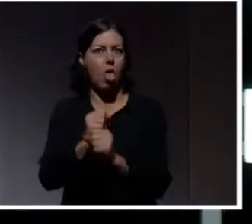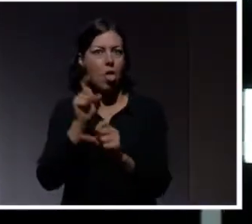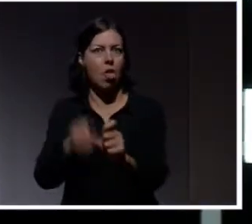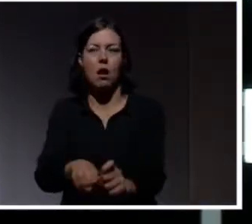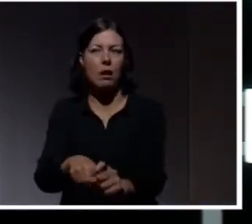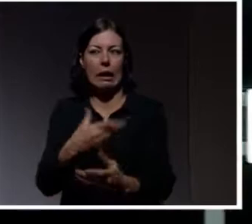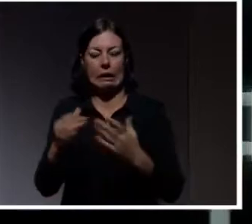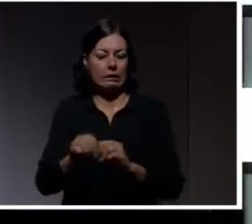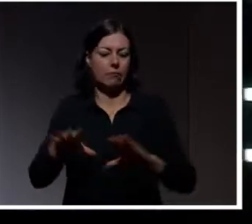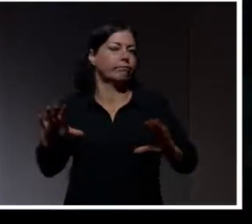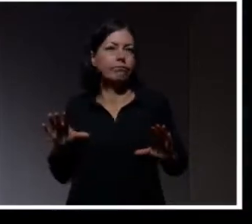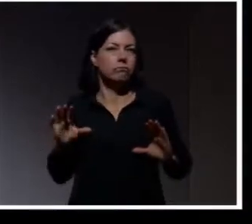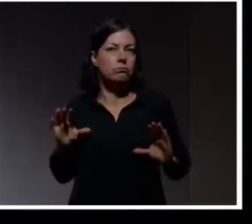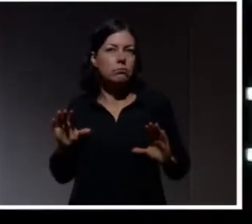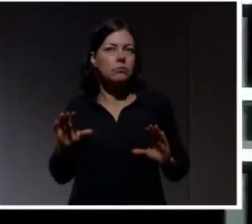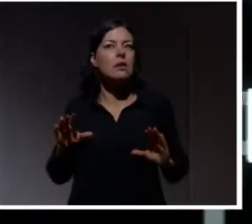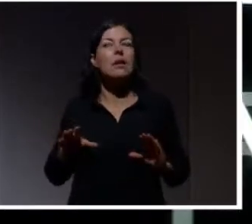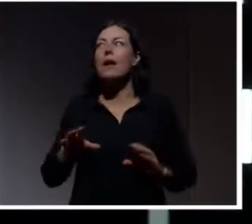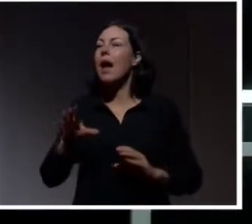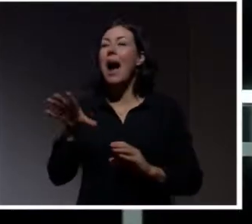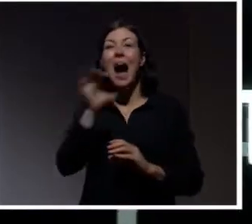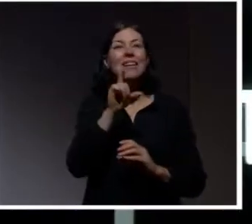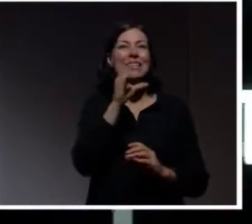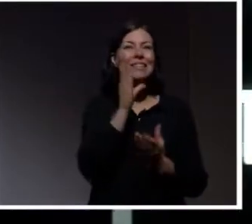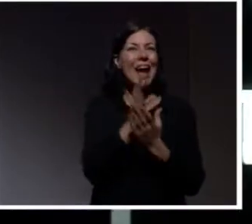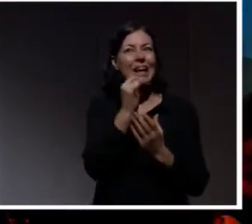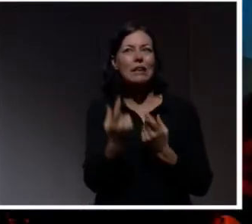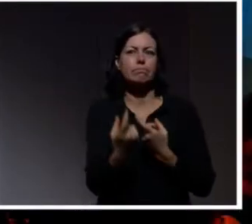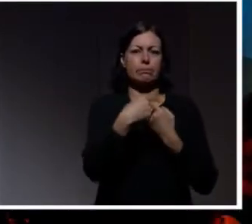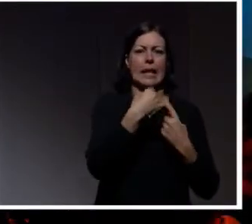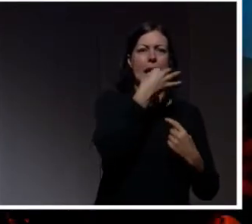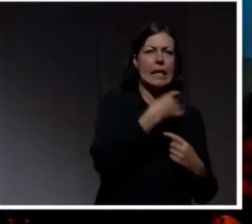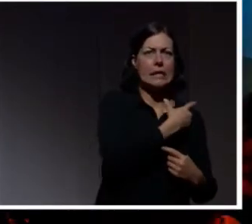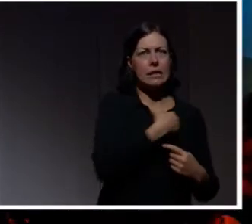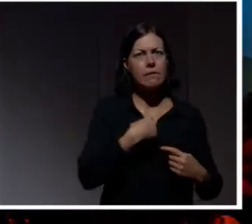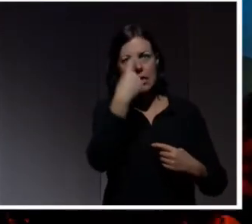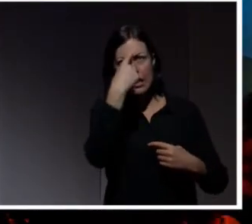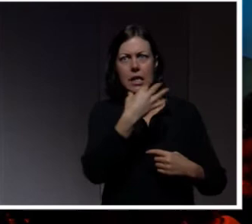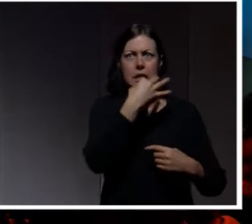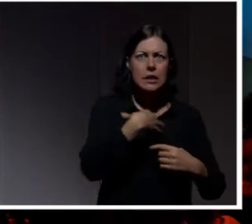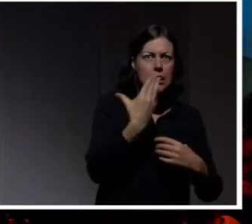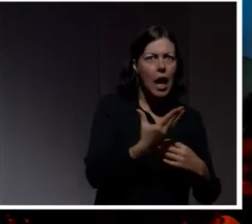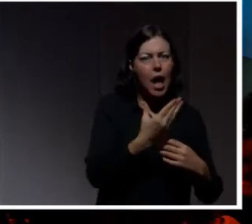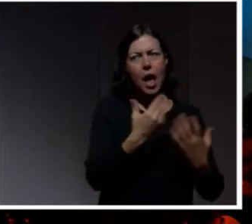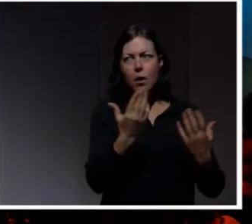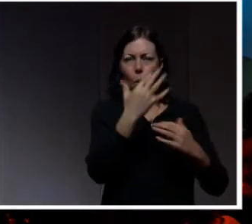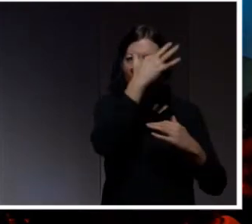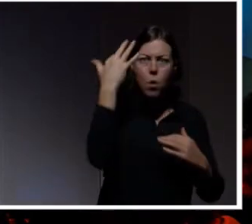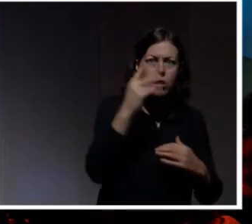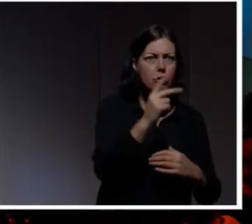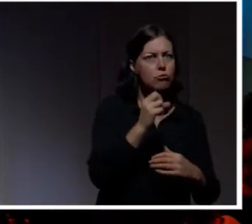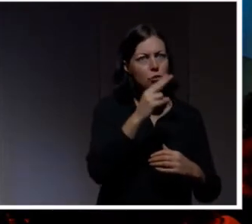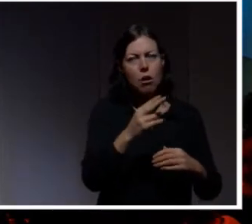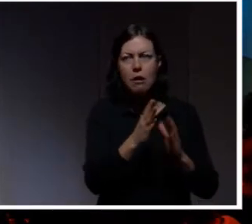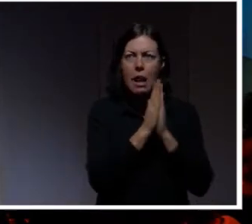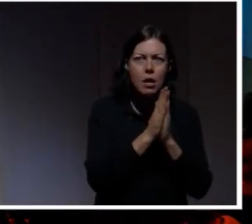säkerhet utgår från risk. Och vi bedömer risk utifrån erfarenhet, ålder, kultur, kön, religion, vad